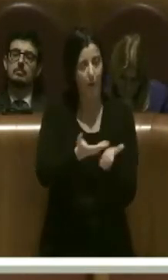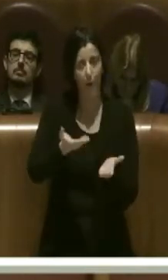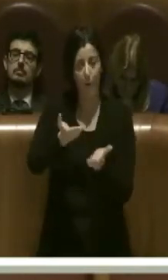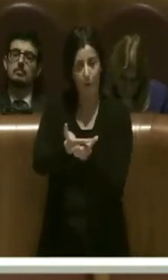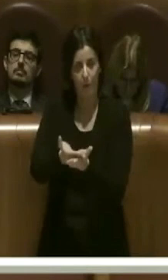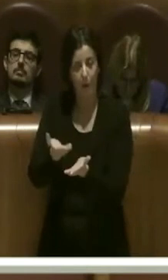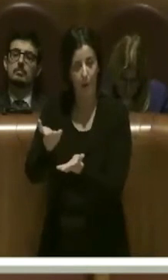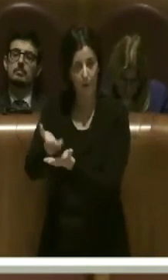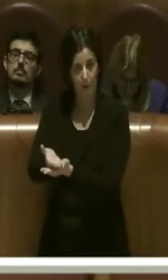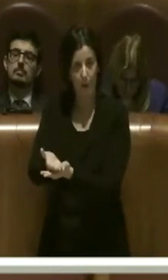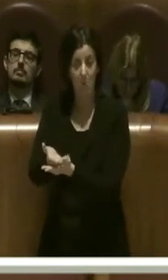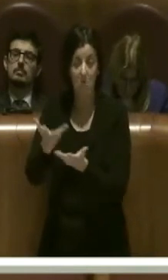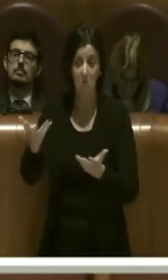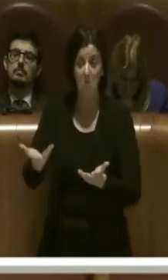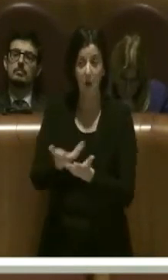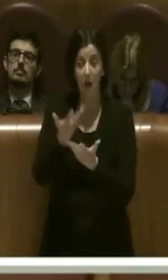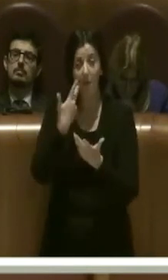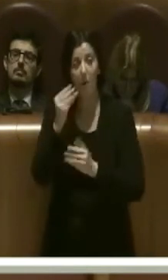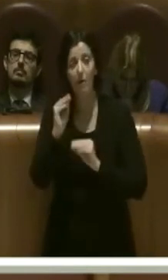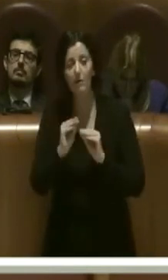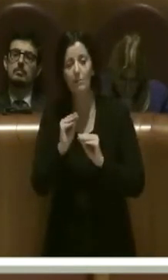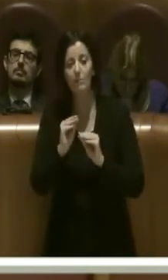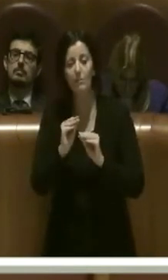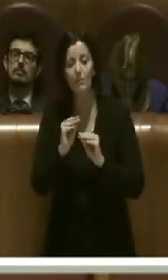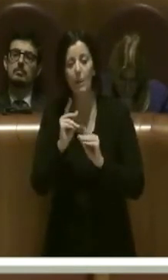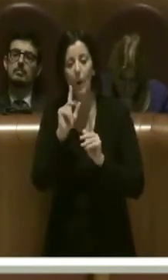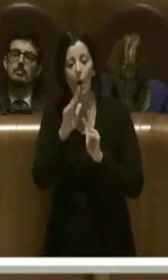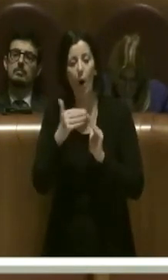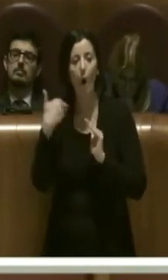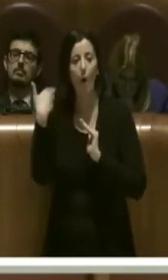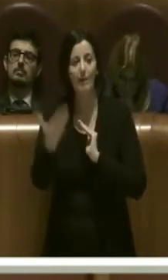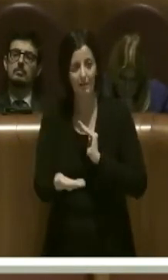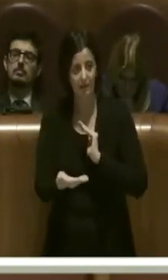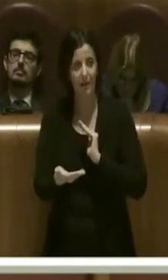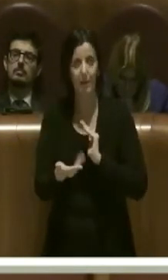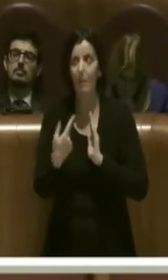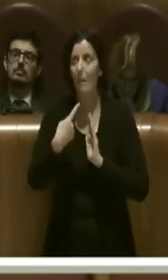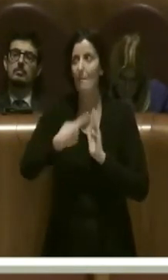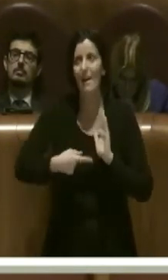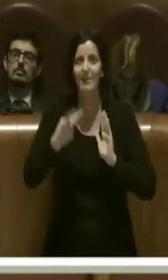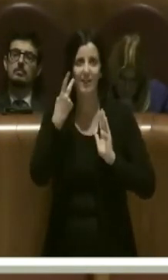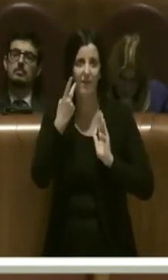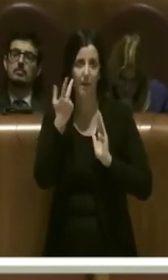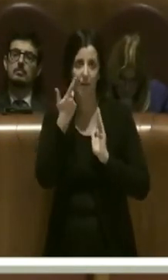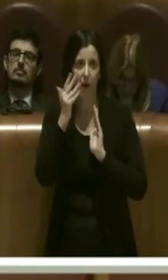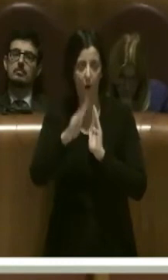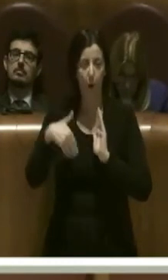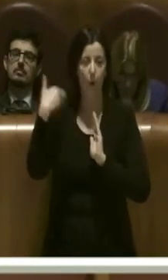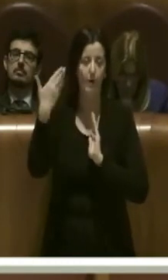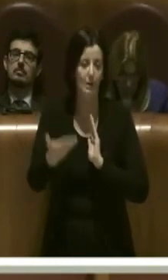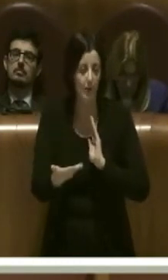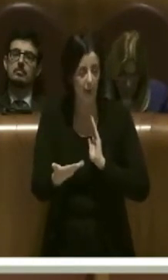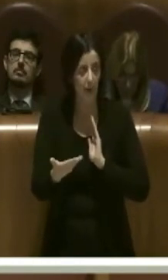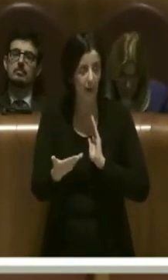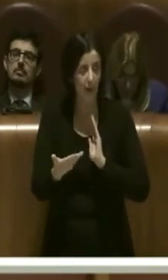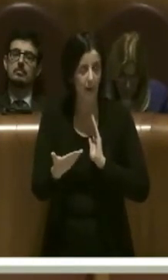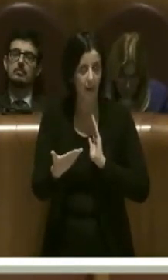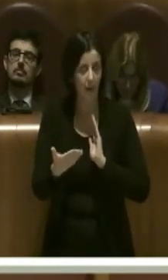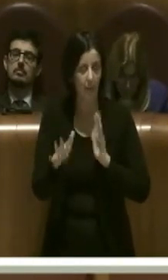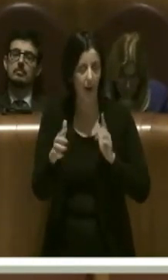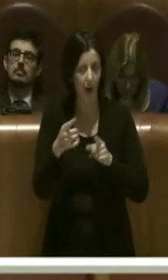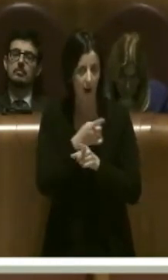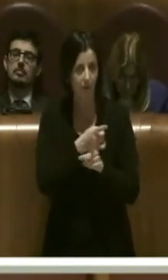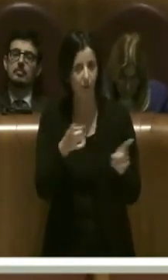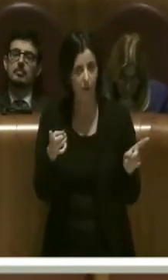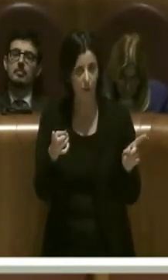chiedere di andare oltre, giustamente, il mese di febbraio. Magari in questo modo non sareste state in grado